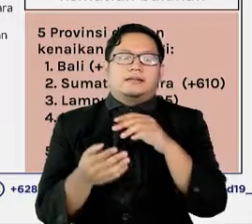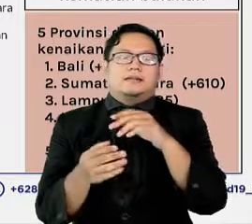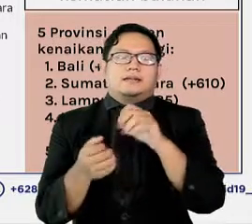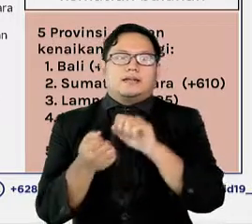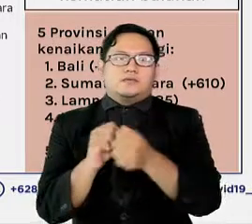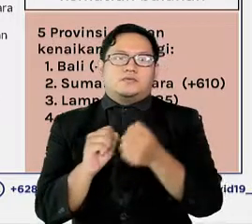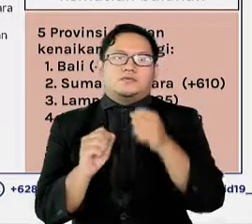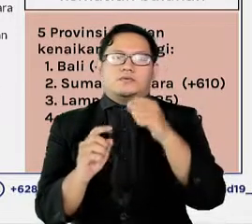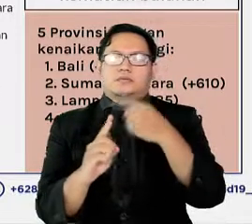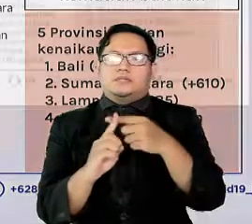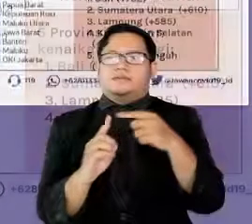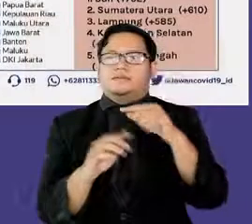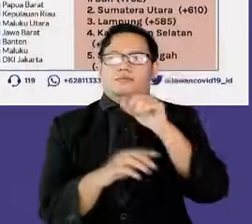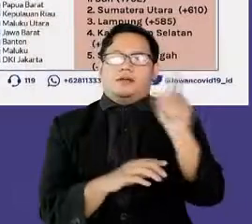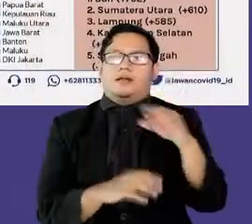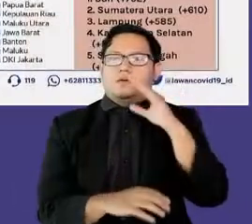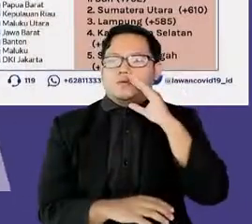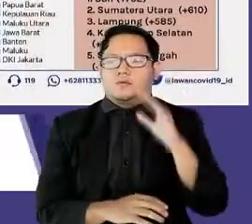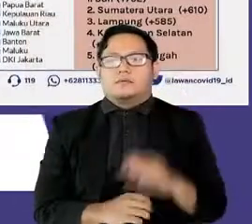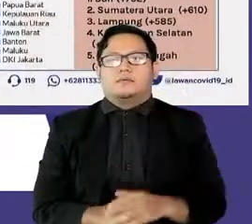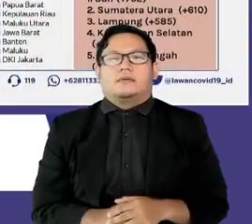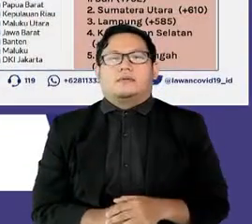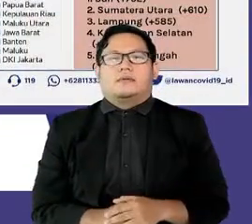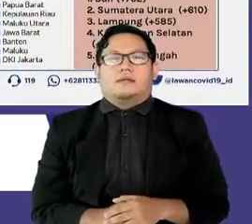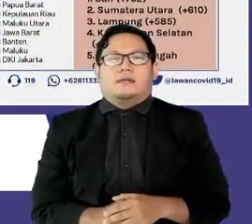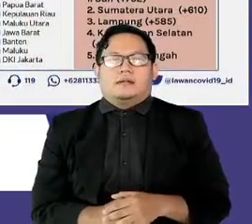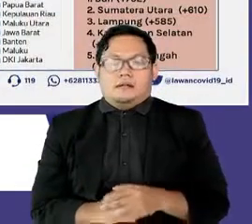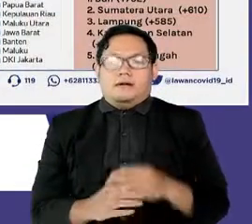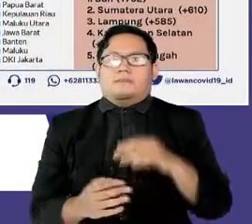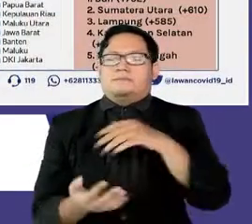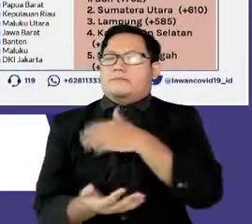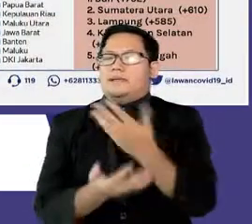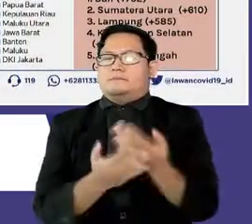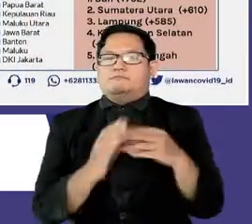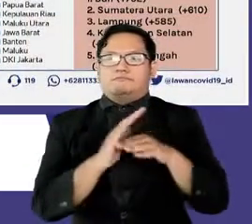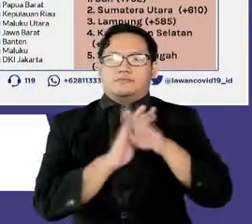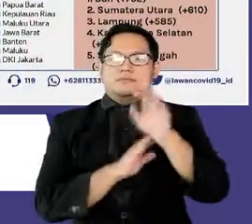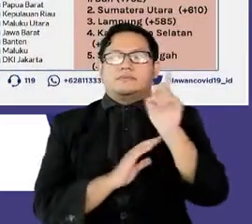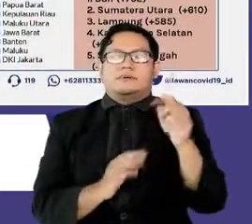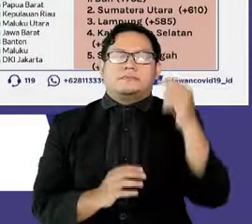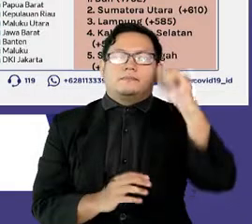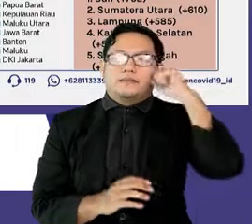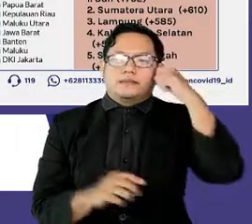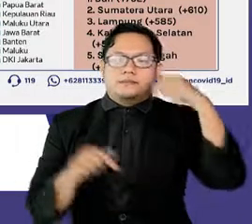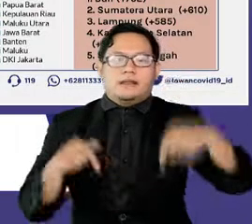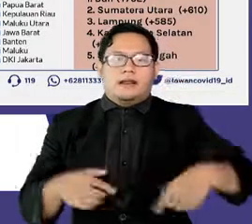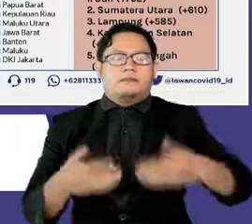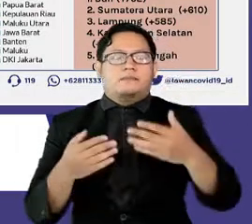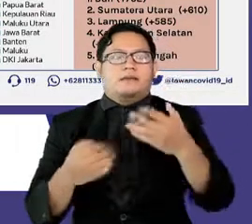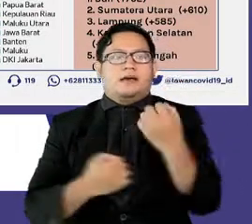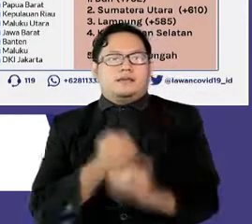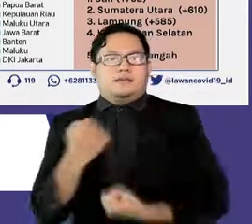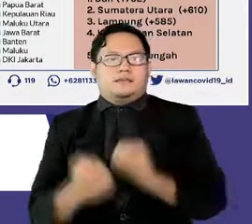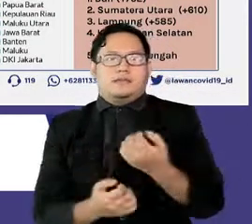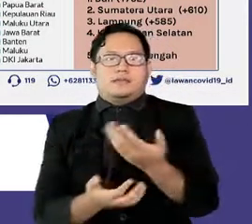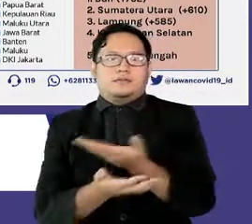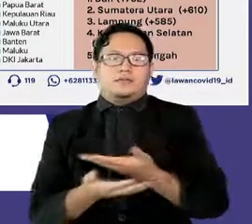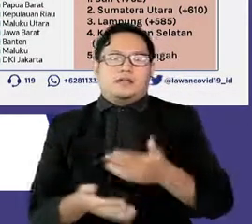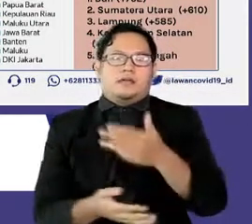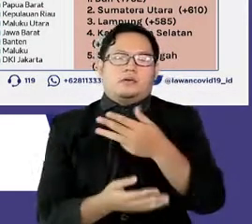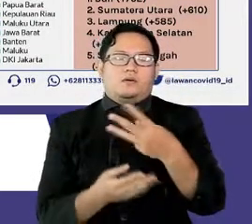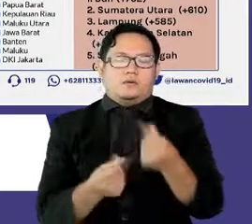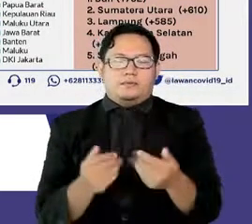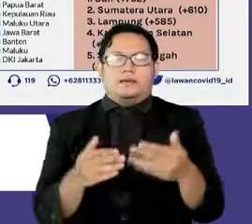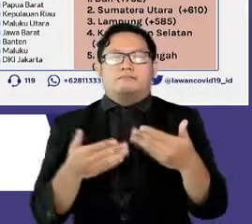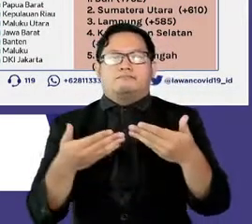Kenaikan kasus harus tetap diantisipasi, mengingat saat ini sudah mulai dilakukan pembukaan aktivitas sosial ekonomi secara bertahap.